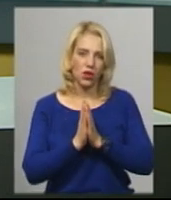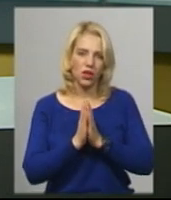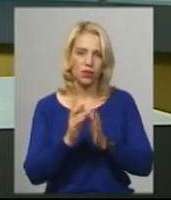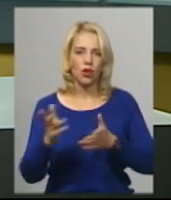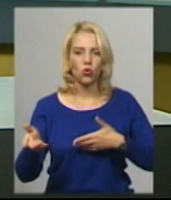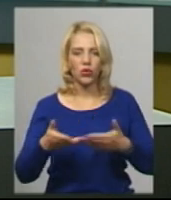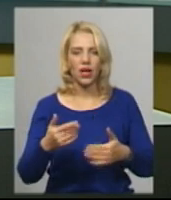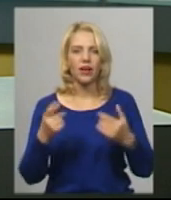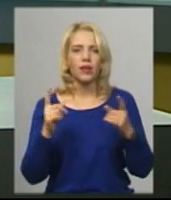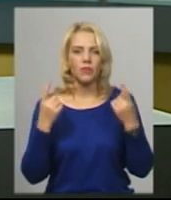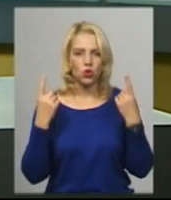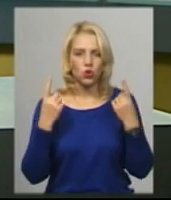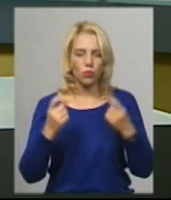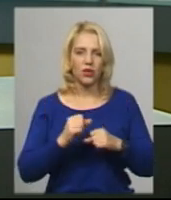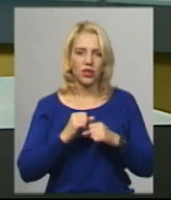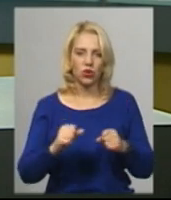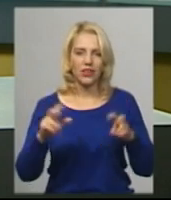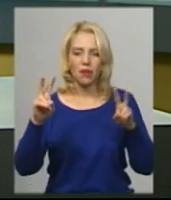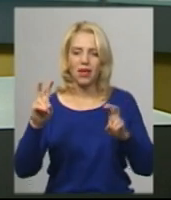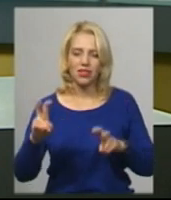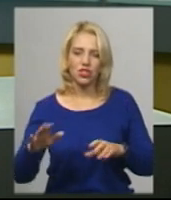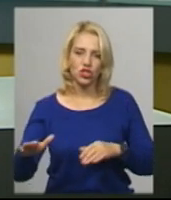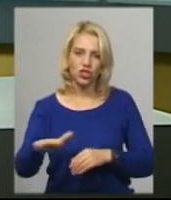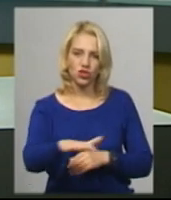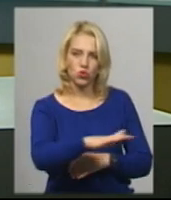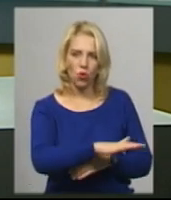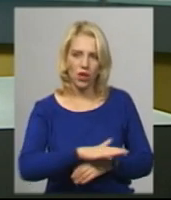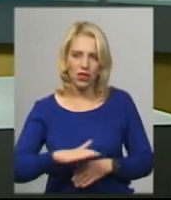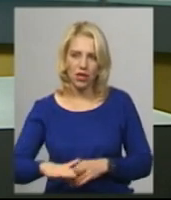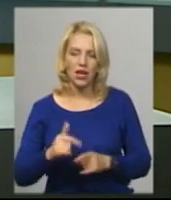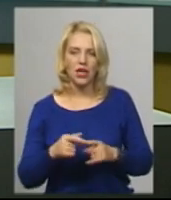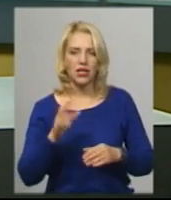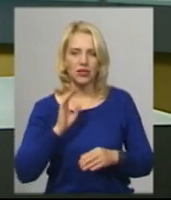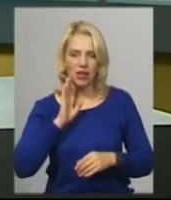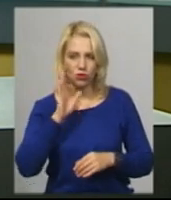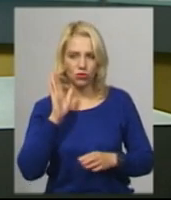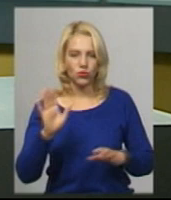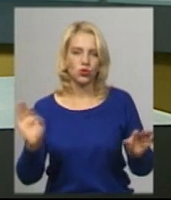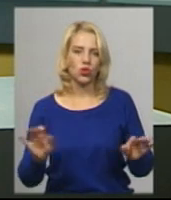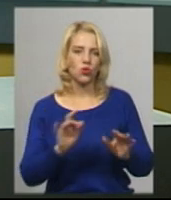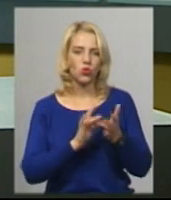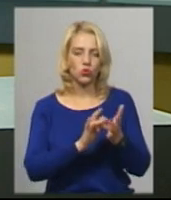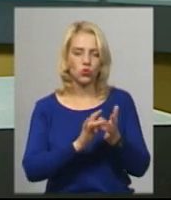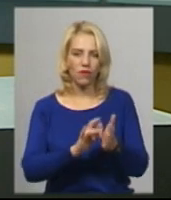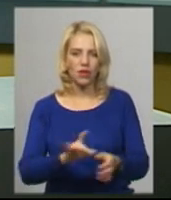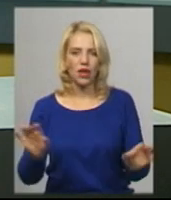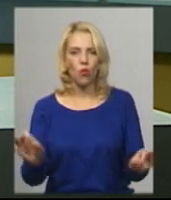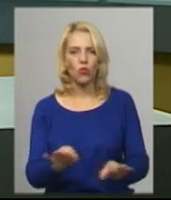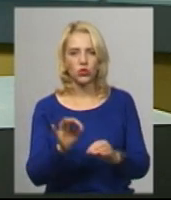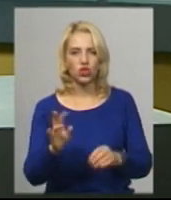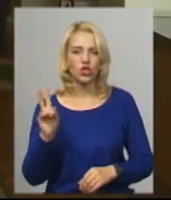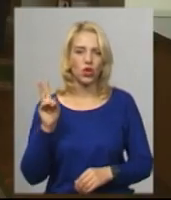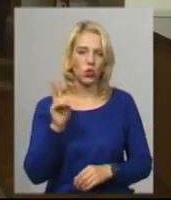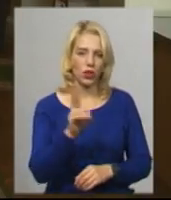велетнів, тематичні фотозони. У суботу, 28 вересня, зранку Хмельницьким курсуватиме музичний тролейбус, додає Артем Ромасюков.